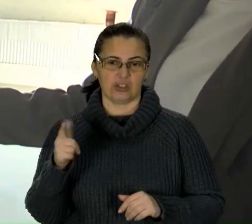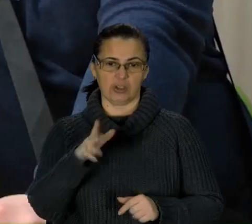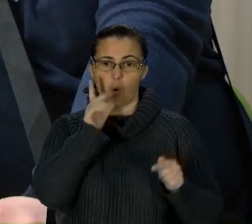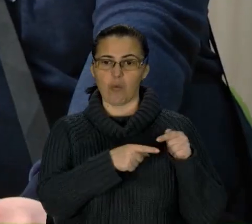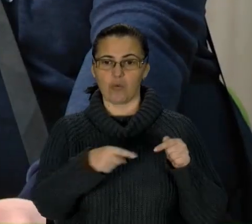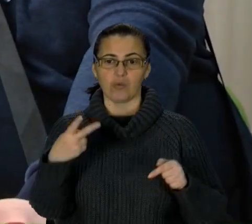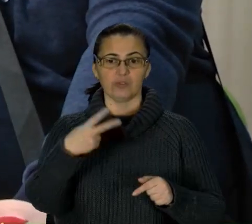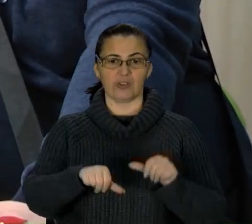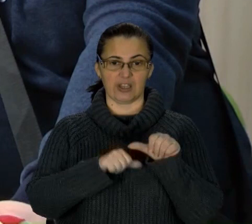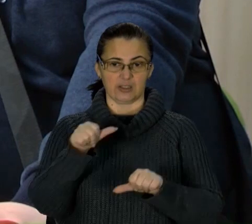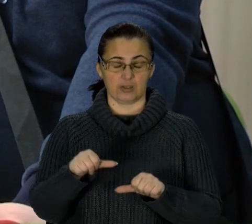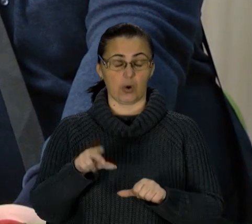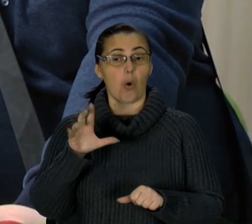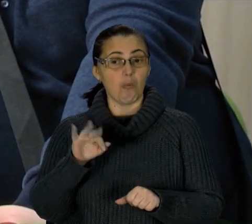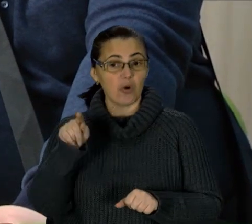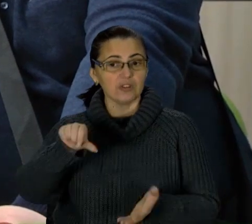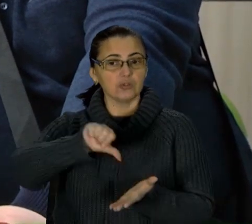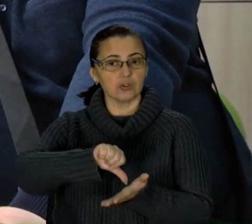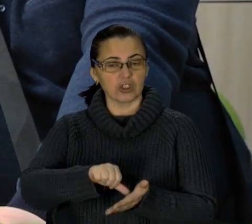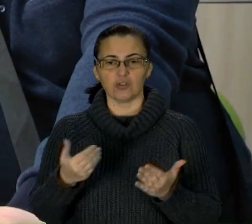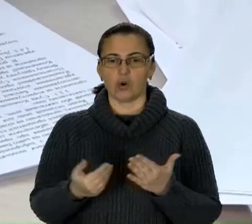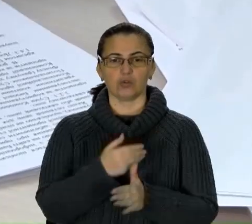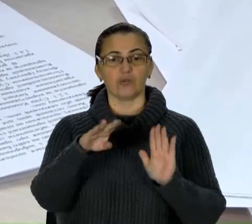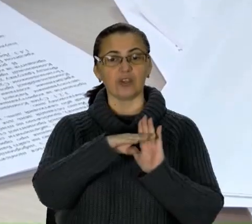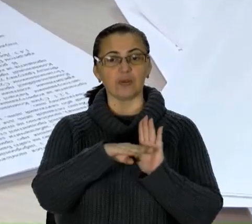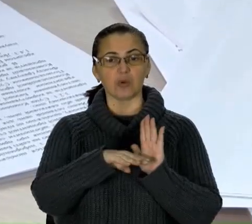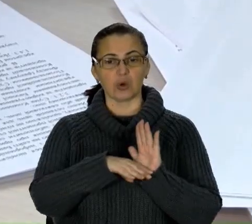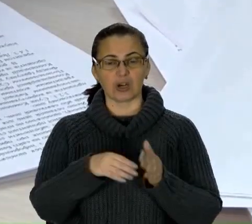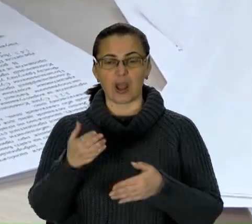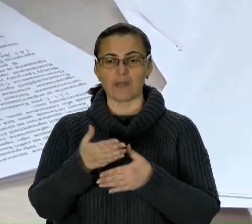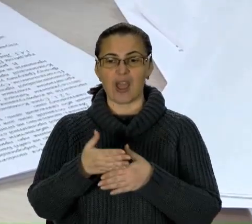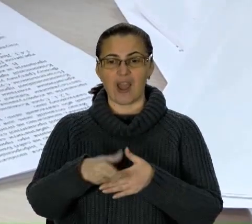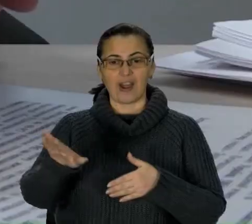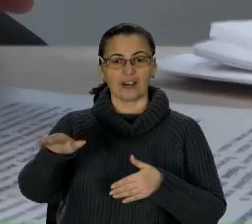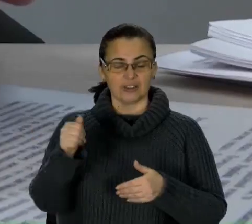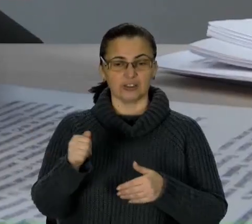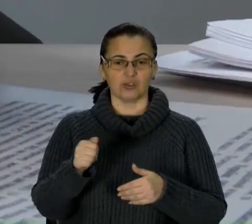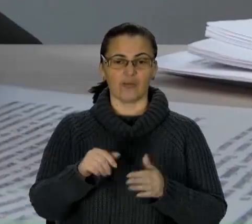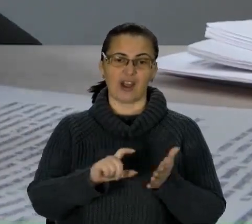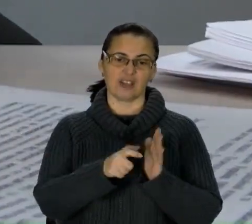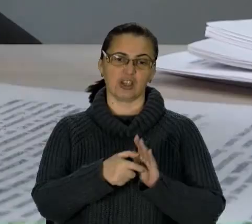років. Адже взяв участь у новій президентській програмі кредитування житла під 7%.